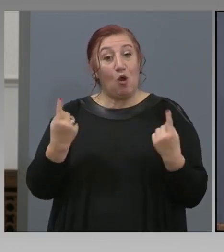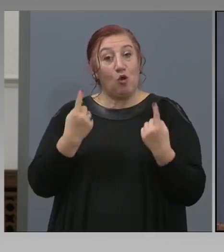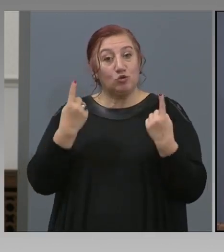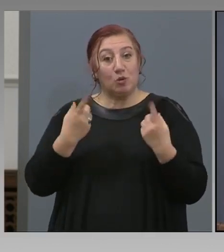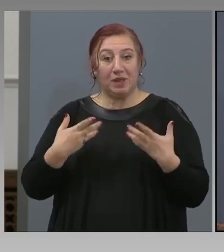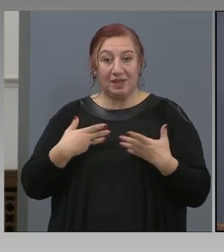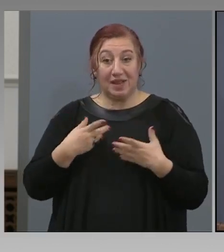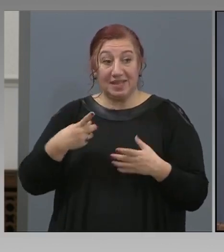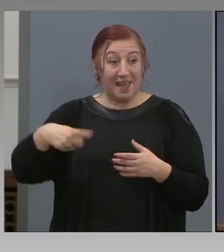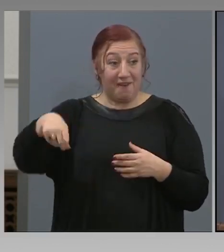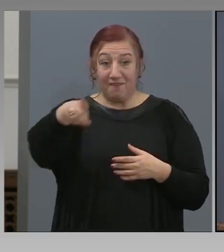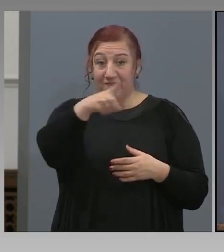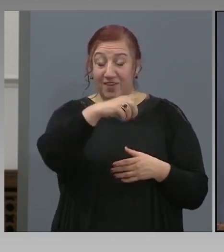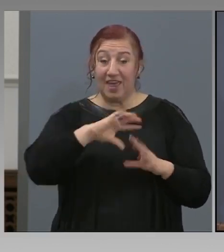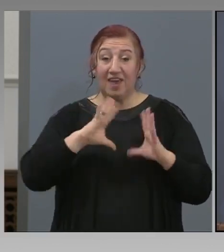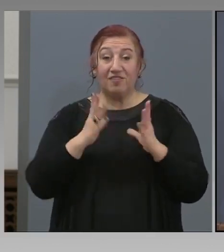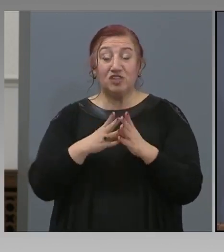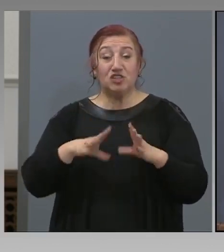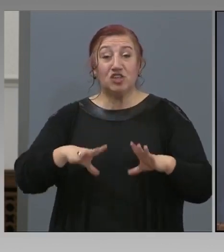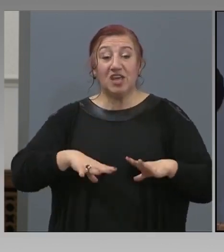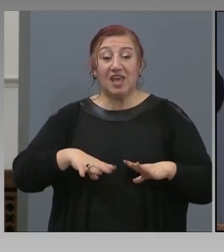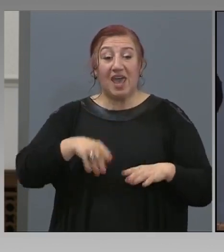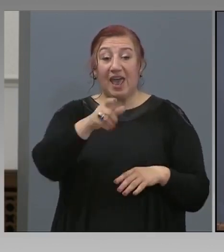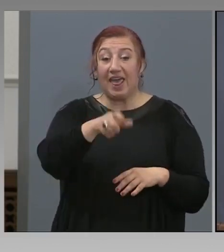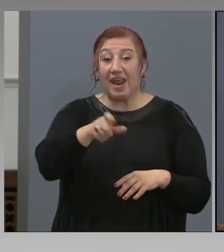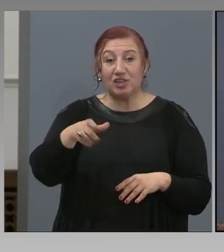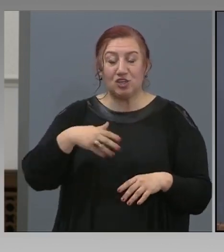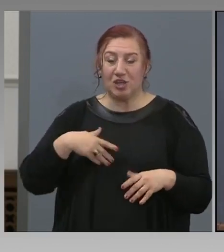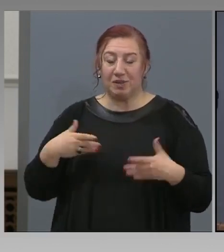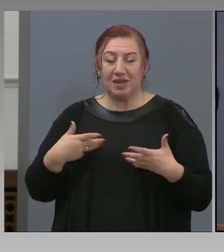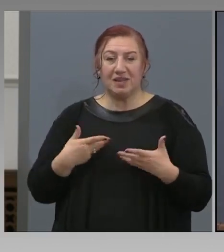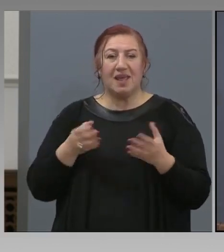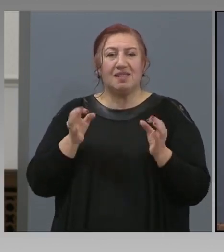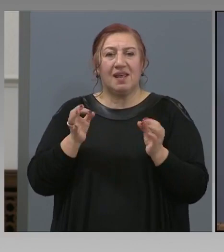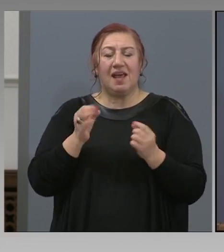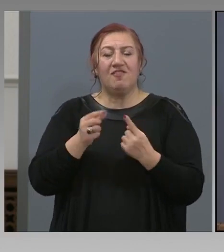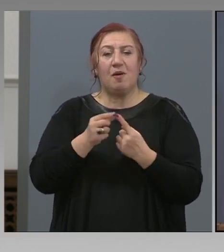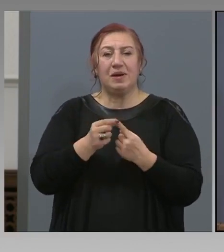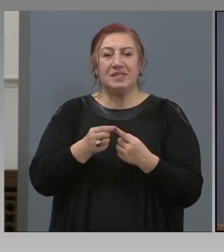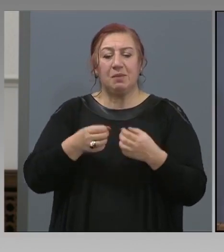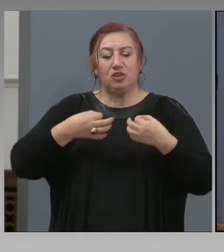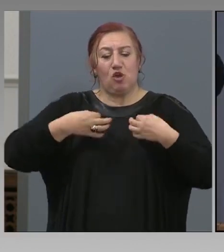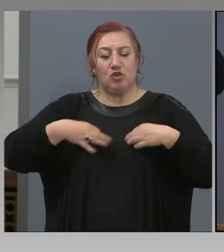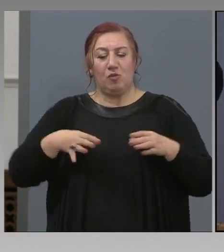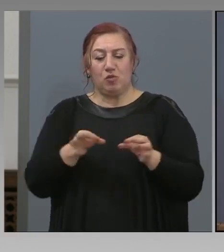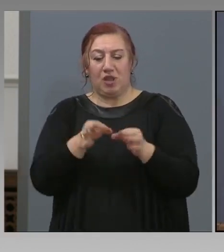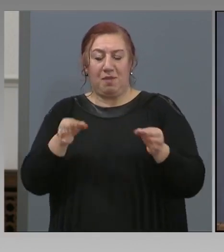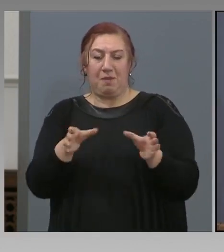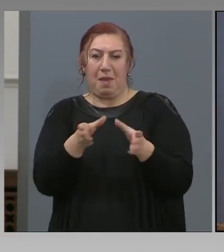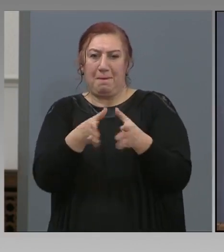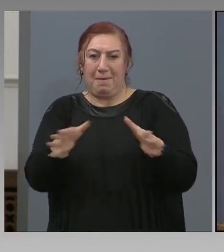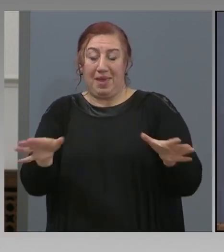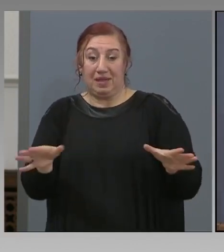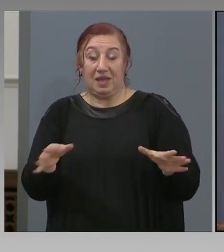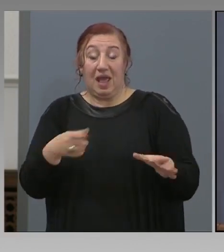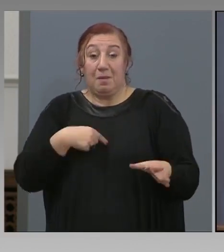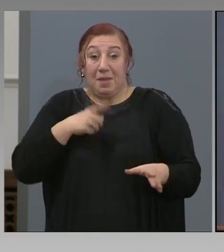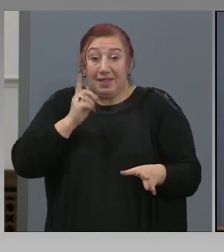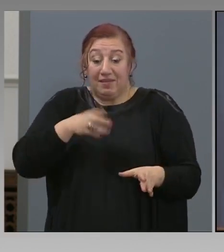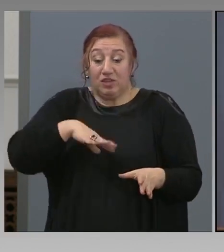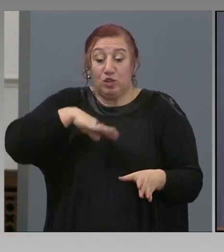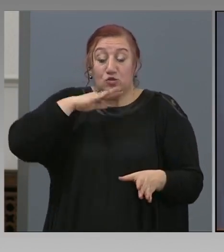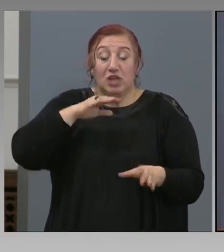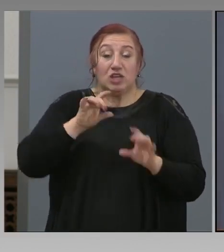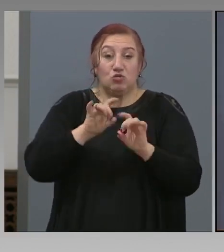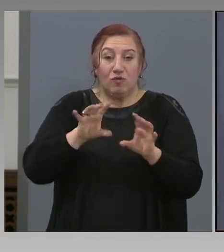вие, и всички граждани имат интерес. Как, на къв принцип ще бъдат разклаввани мерките? Трябва ни и достатъчно информация за